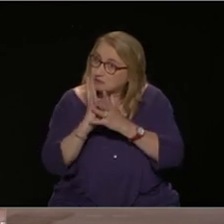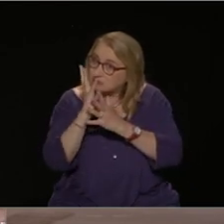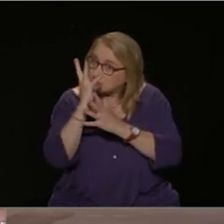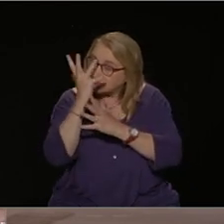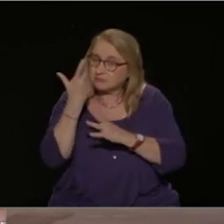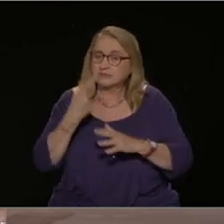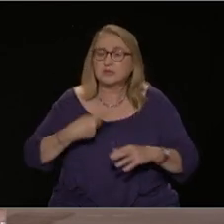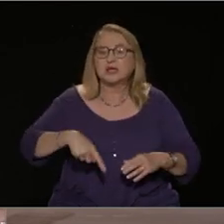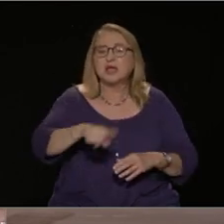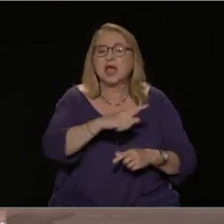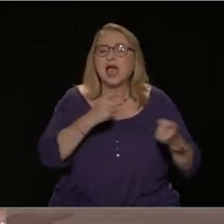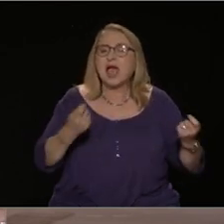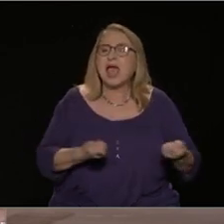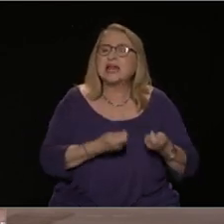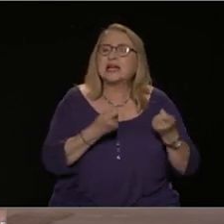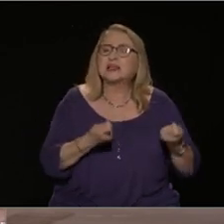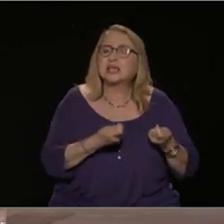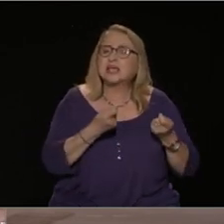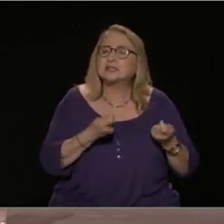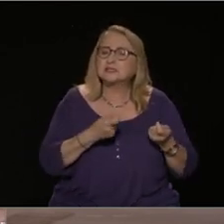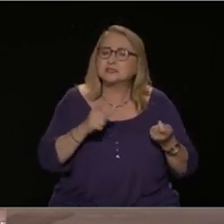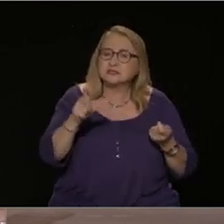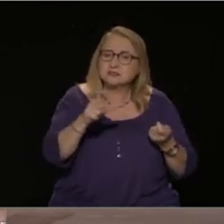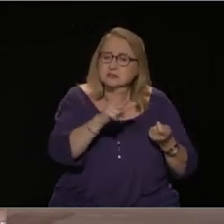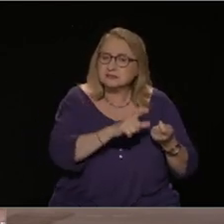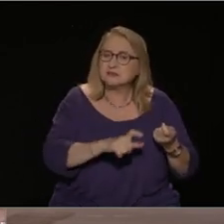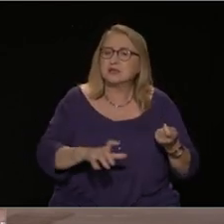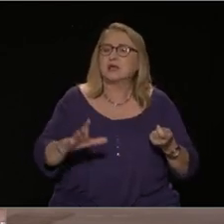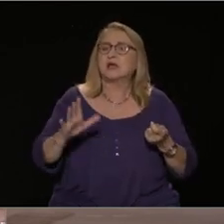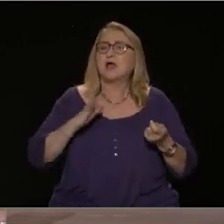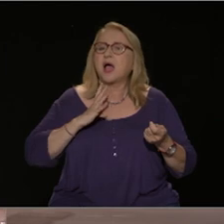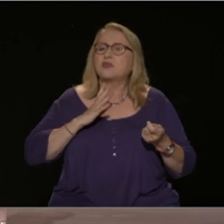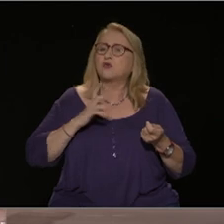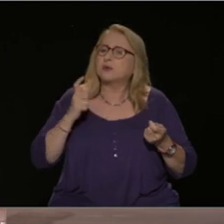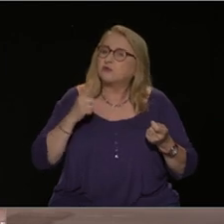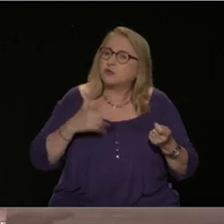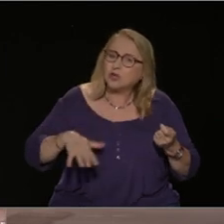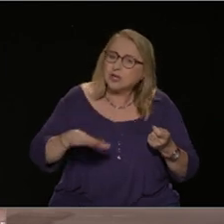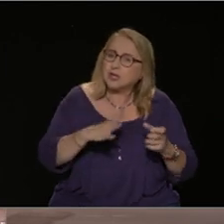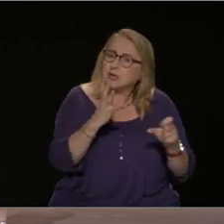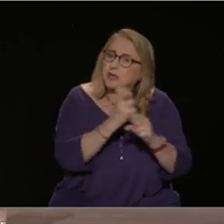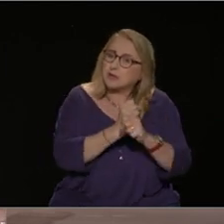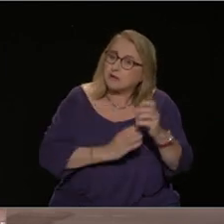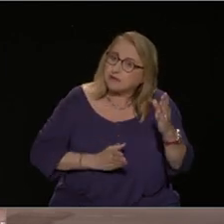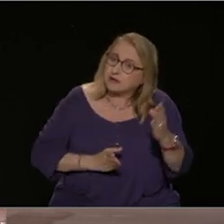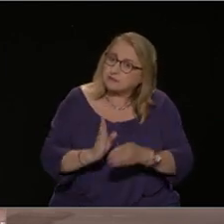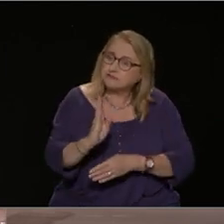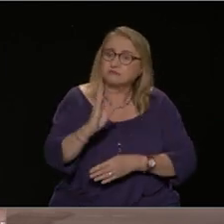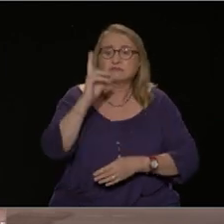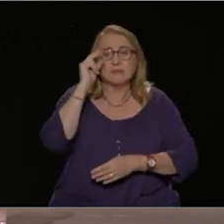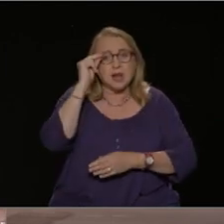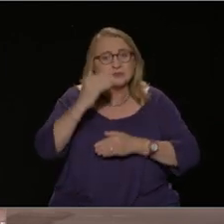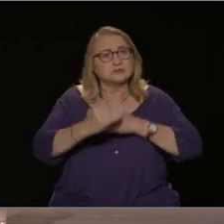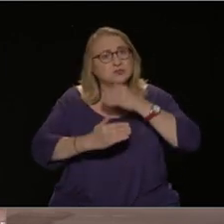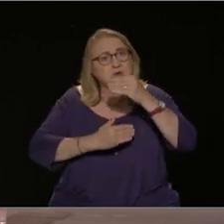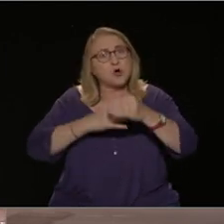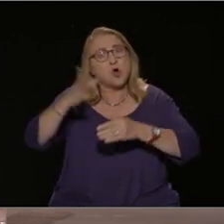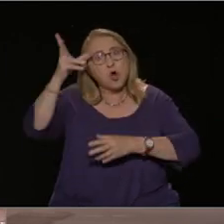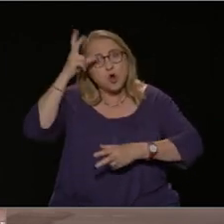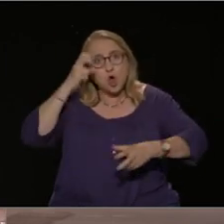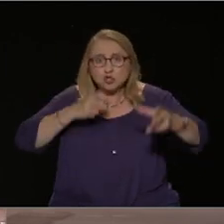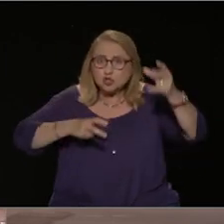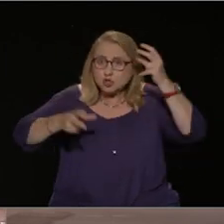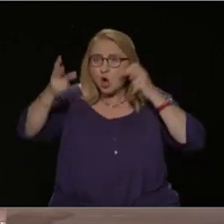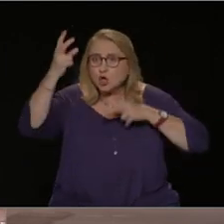κατάφεραν να αποκτήσουν περισσότερη πρόσβαση στη γνώση, να καλυτερεύσουν τη ζωή τους. Είναι μια ιστορική κατάκτηση που έγινε με